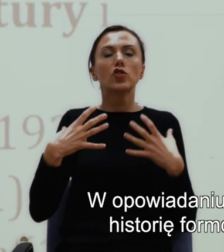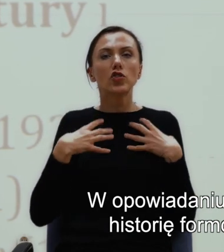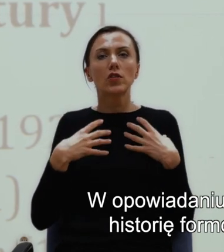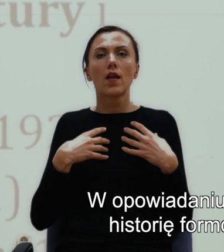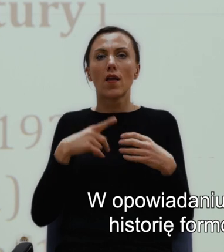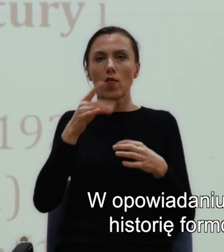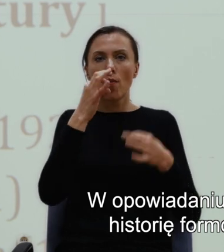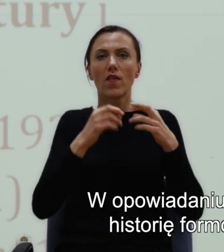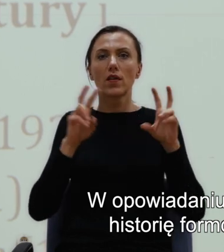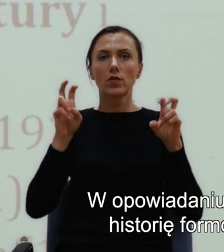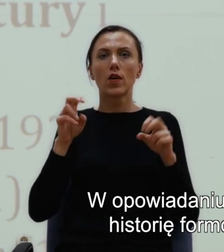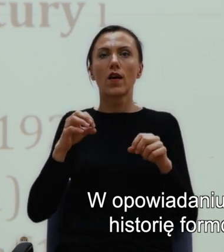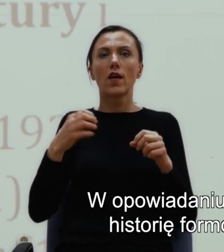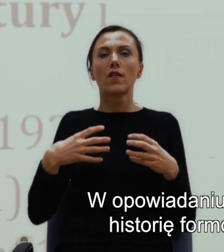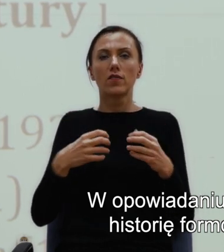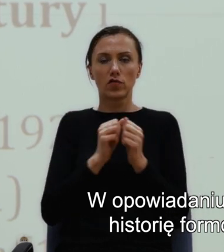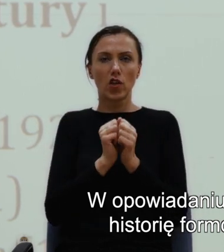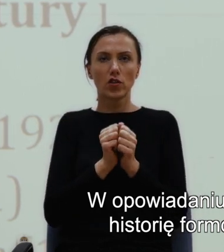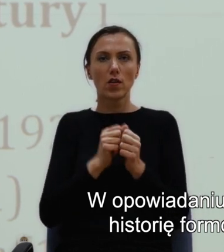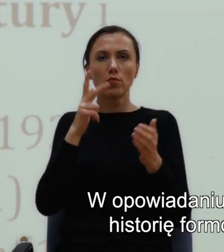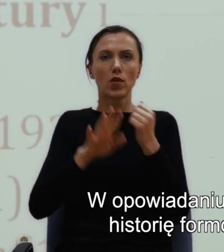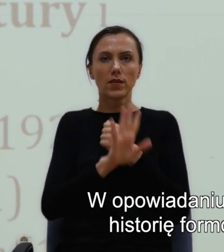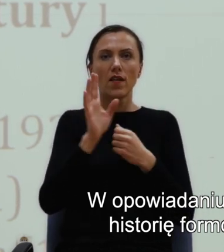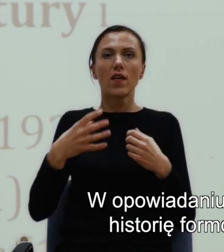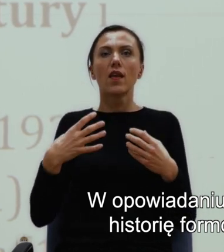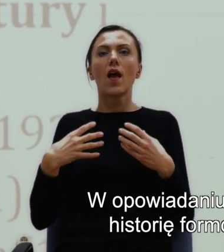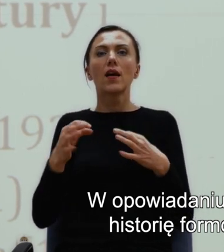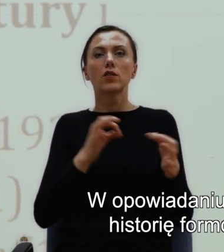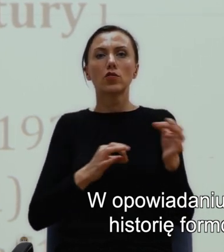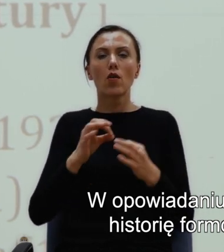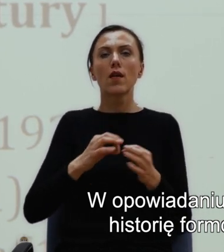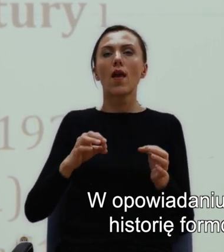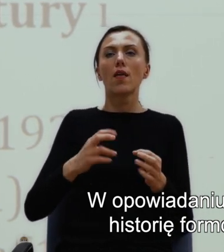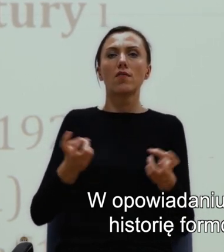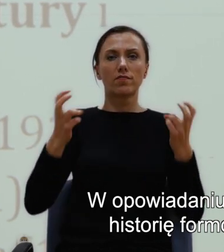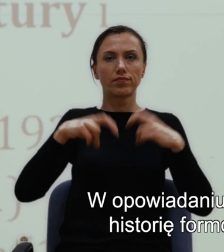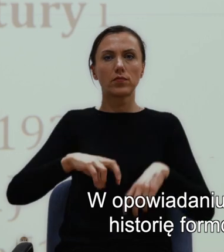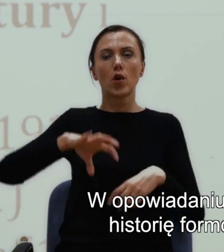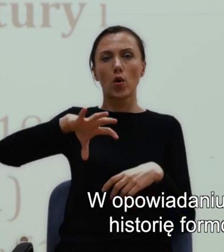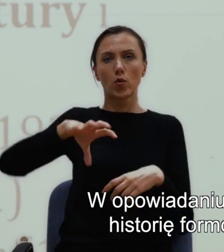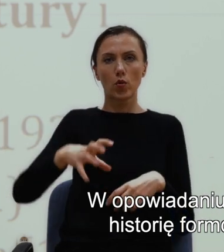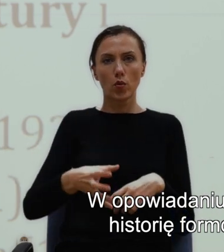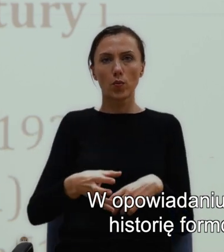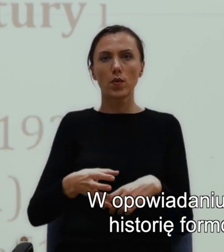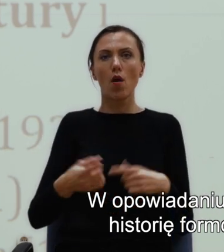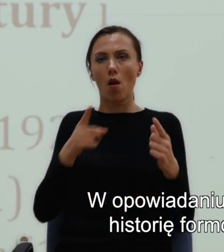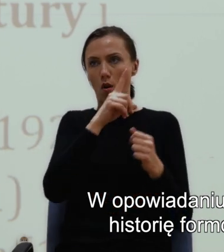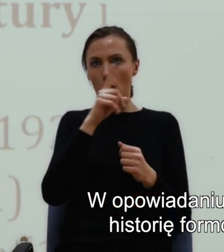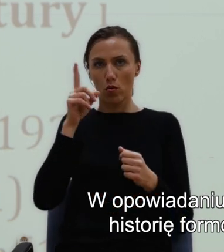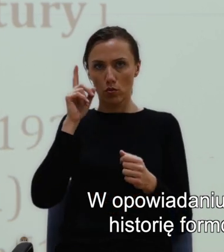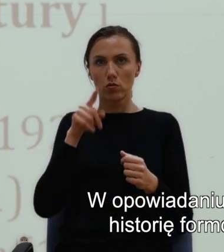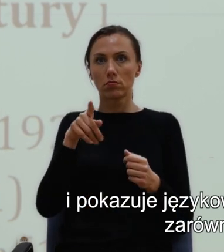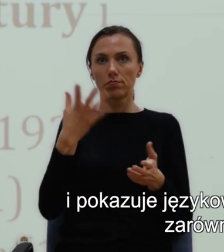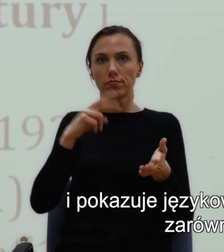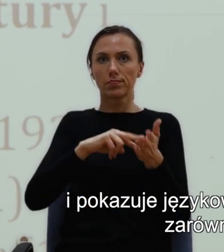Wrzesień Faulkner przedstawia nam historię formowania się grupy osób, które planują